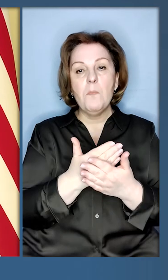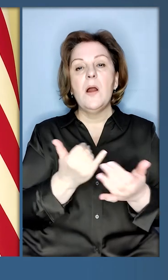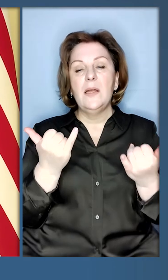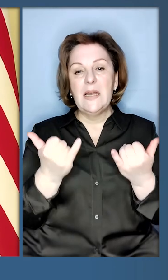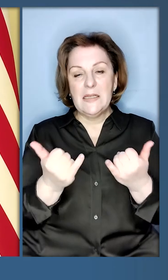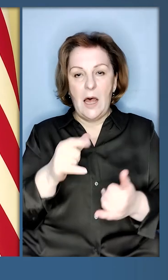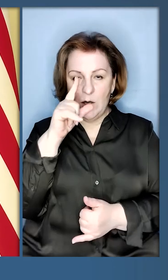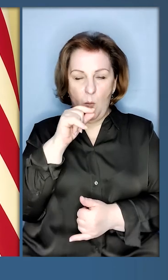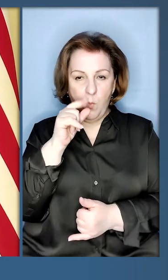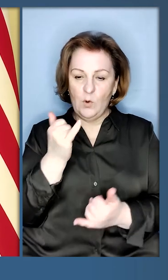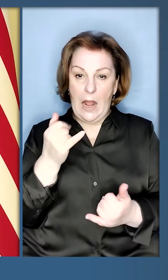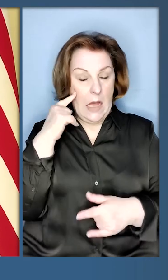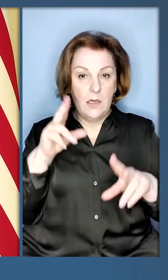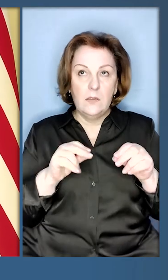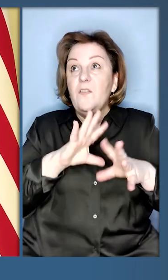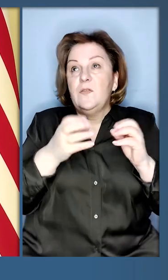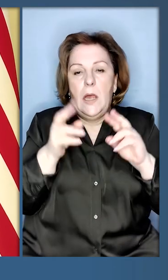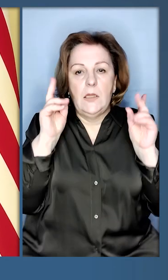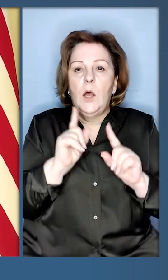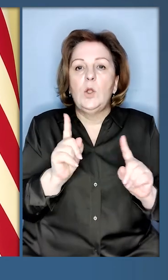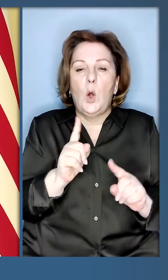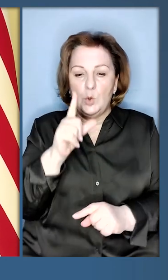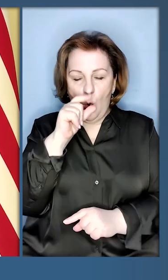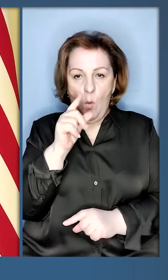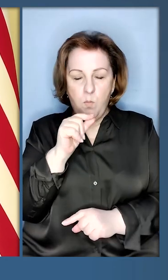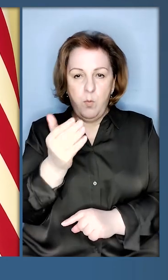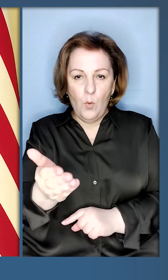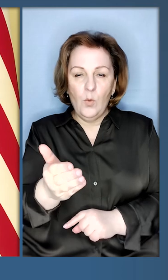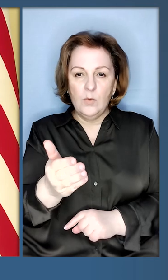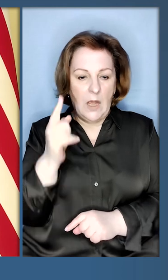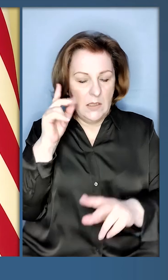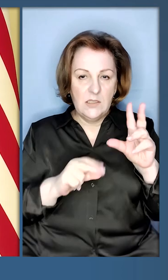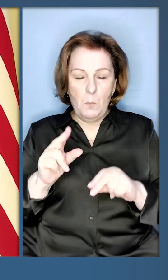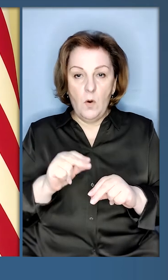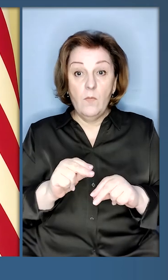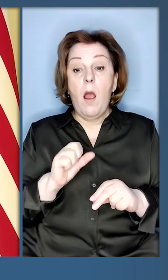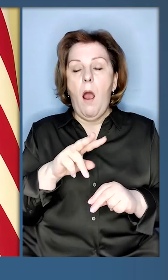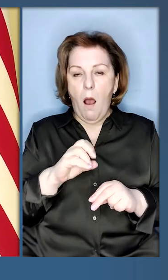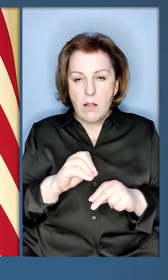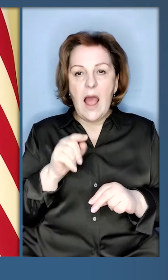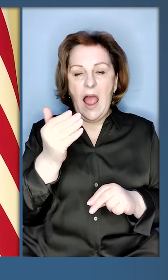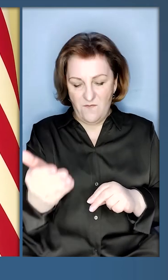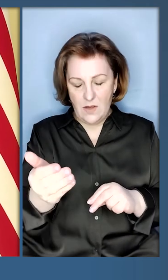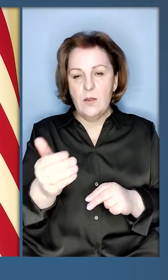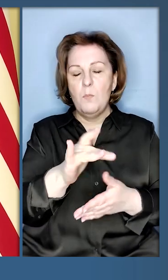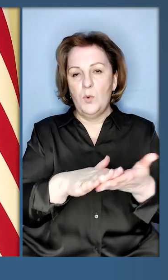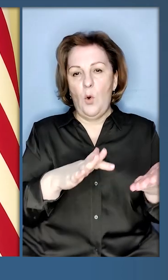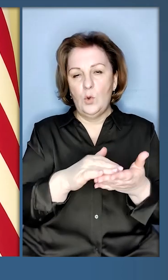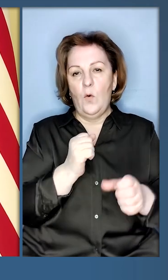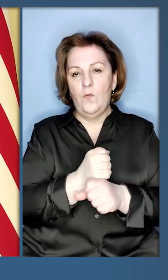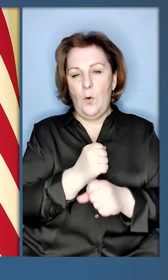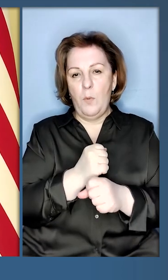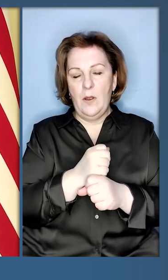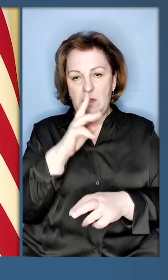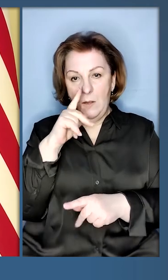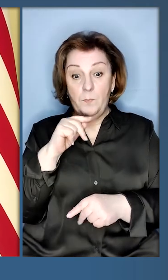сподівається. Взагалі не знає, на що він сподівається. Але він продовжує робити помилки. І